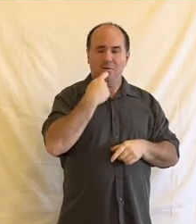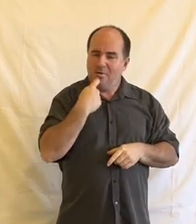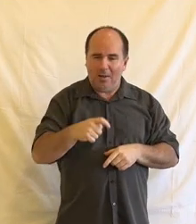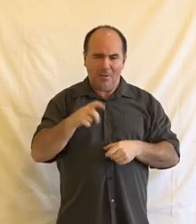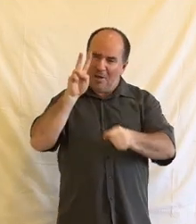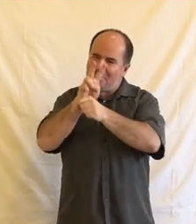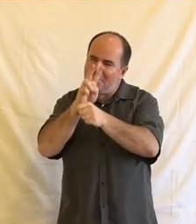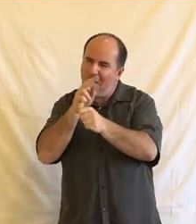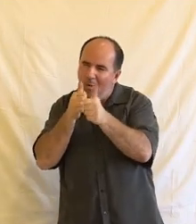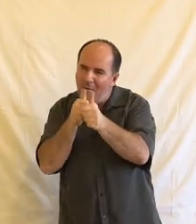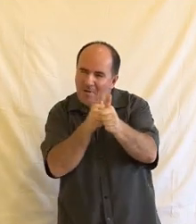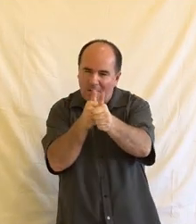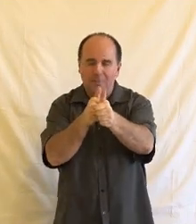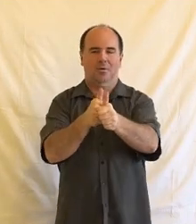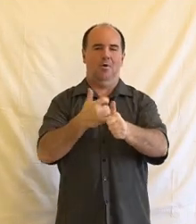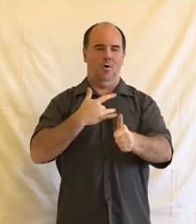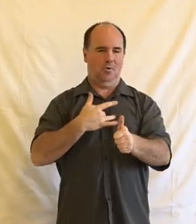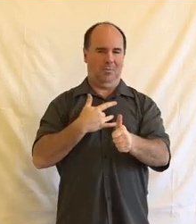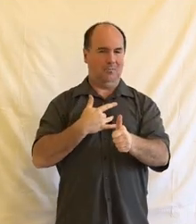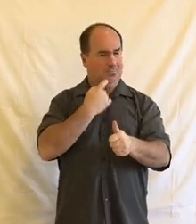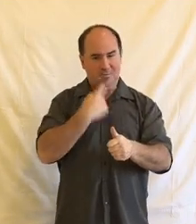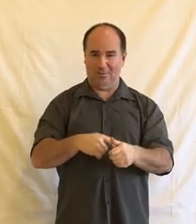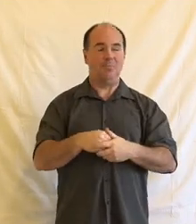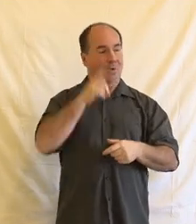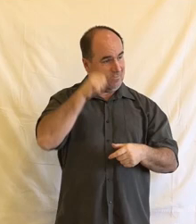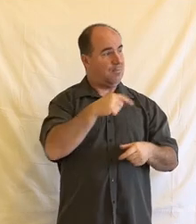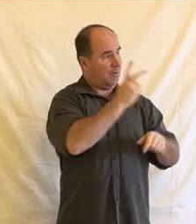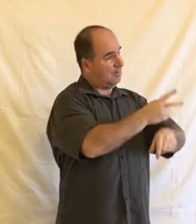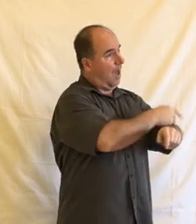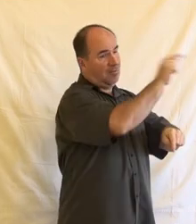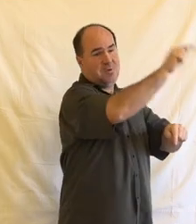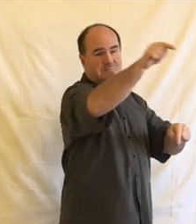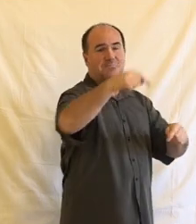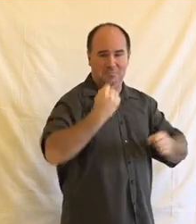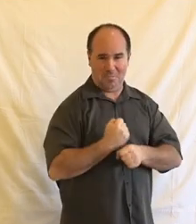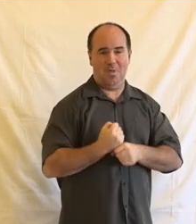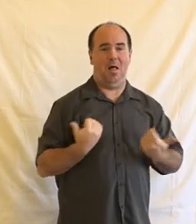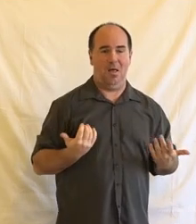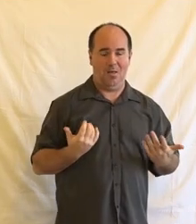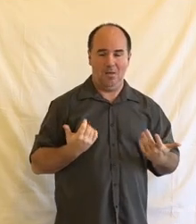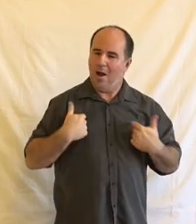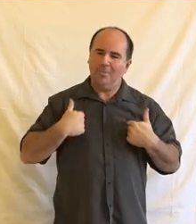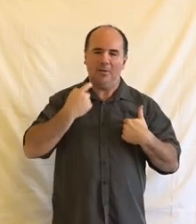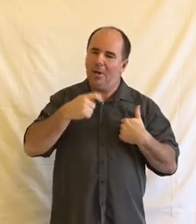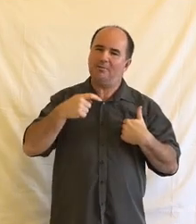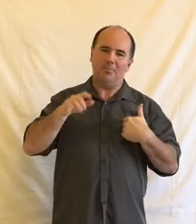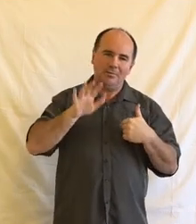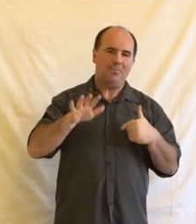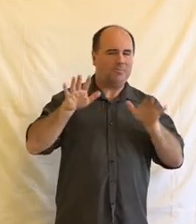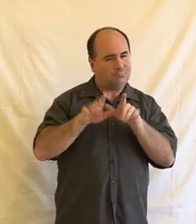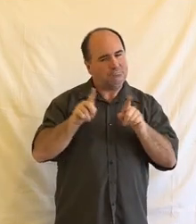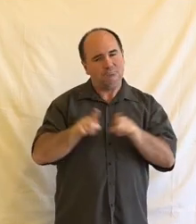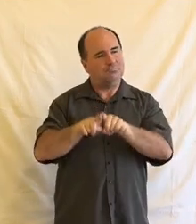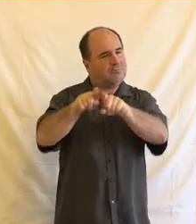osob v našich státech, byť víme, že třeba jiné státy to dělají, ale možná se s takovými státy úplně nechceme srovnávat, chceme poskytnout ten standard